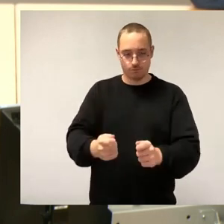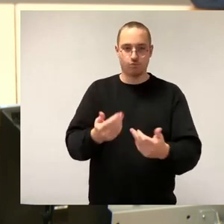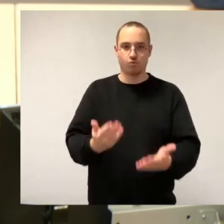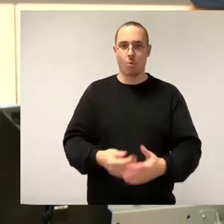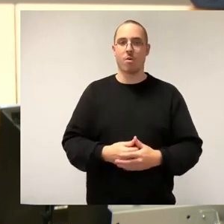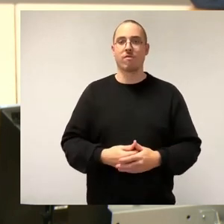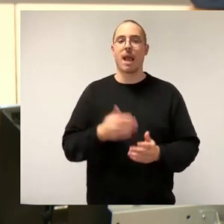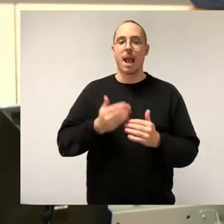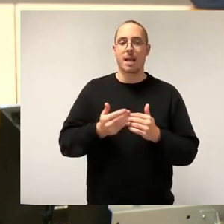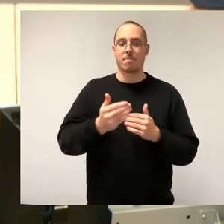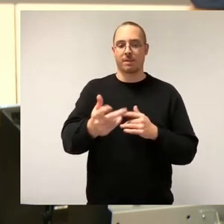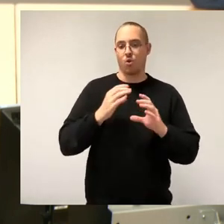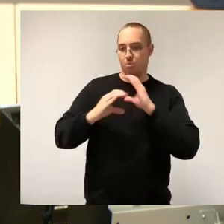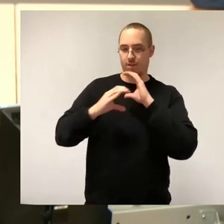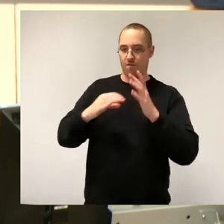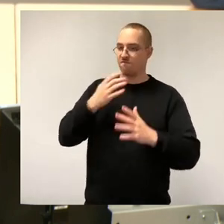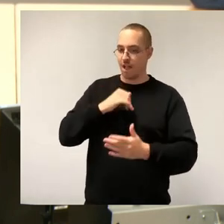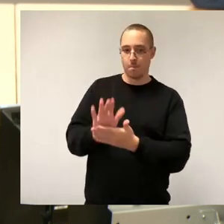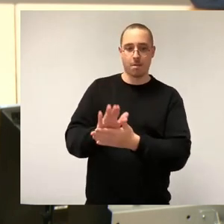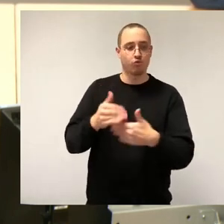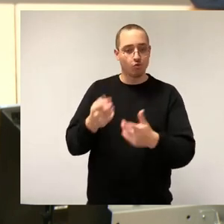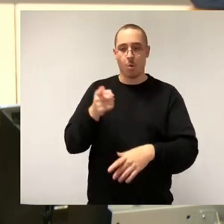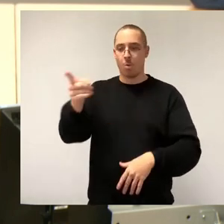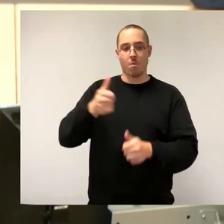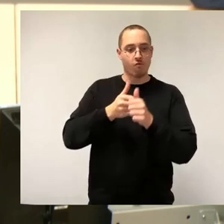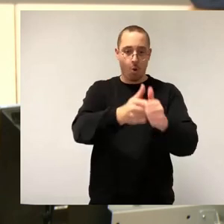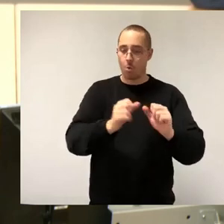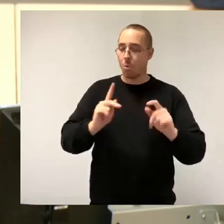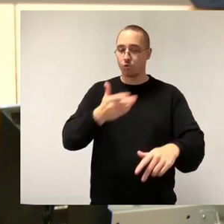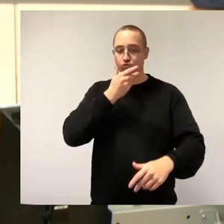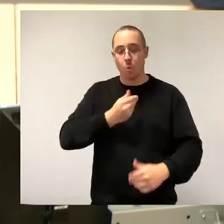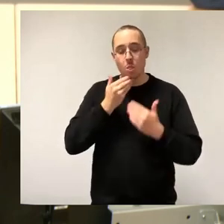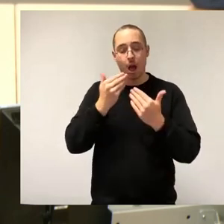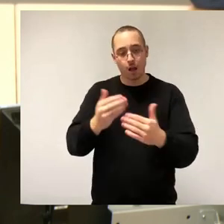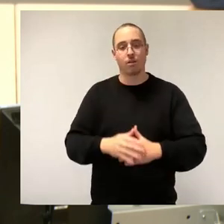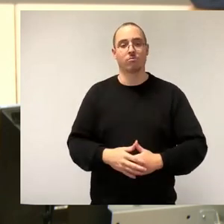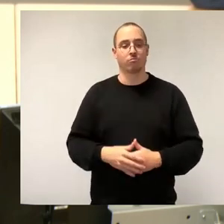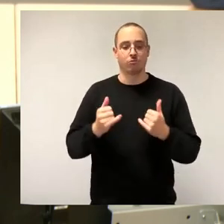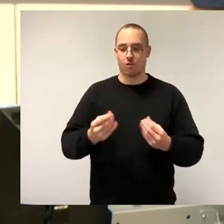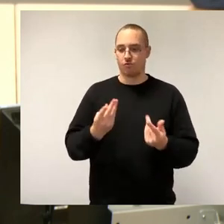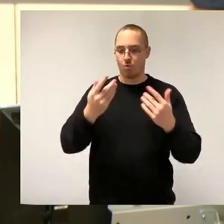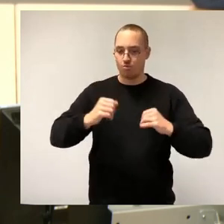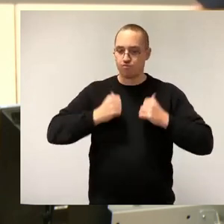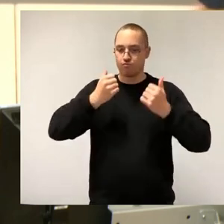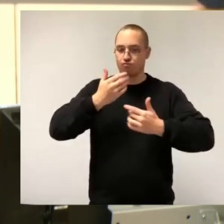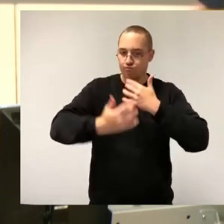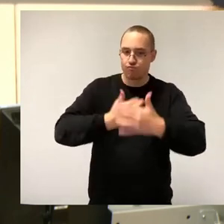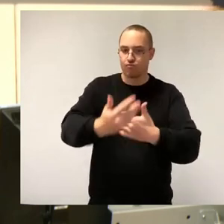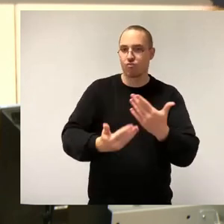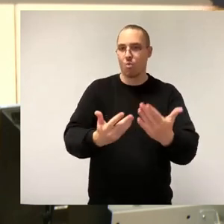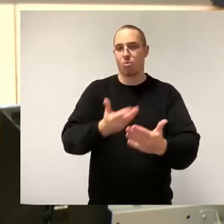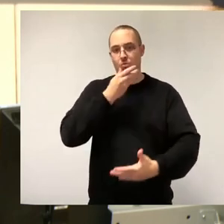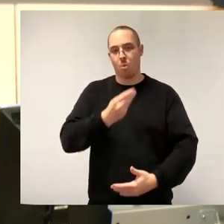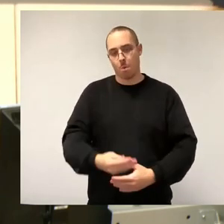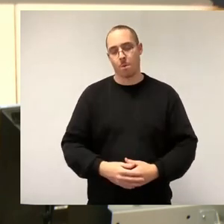nachgekommen ist und das Ganze jetzt auch mit Leben erfüllt. Die Berichte sind tatsächlich in jeder Sitzung